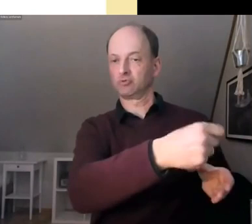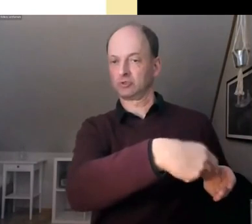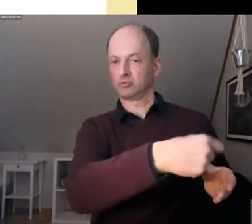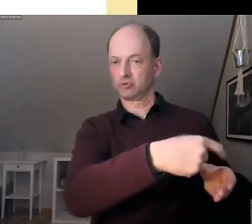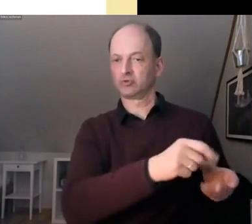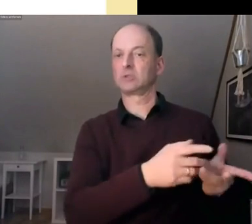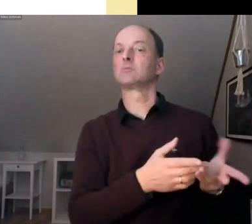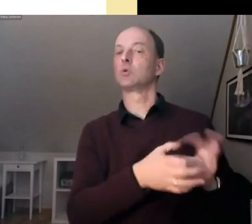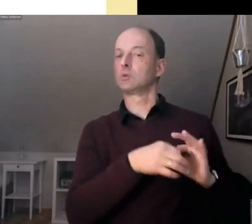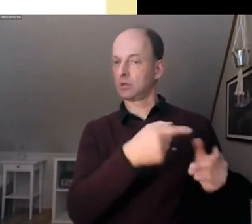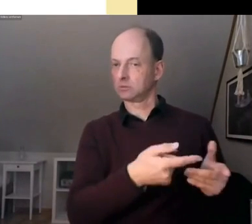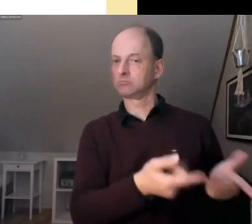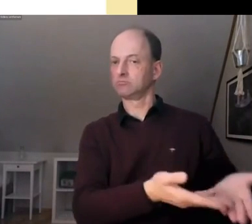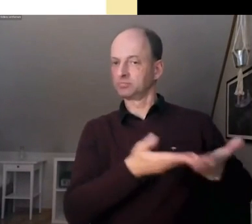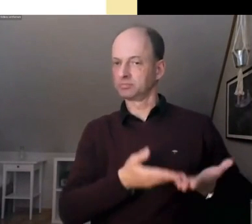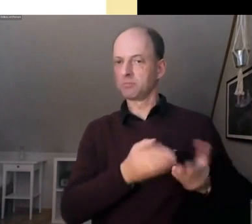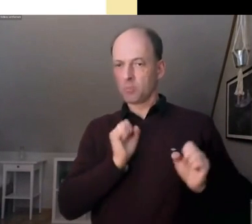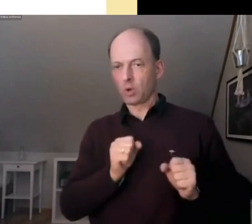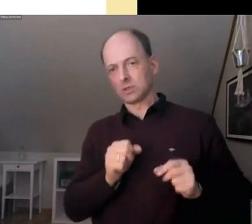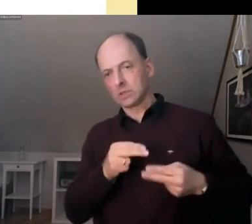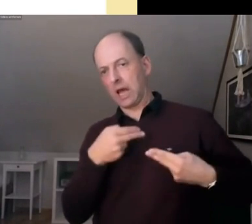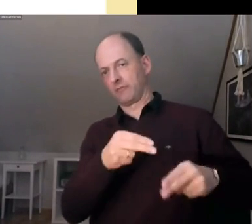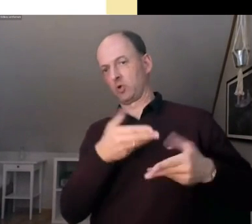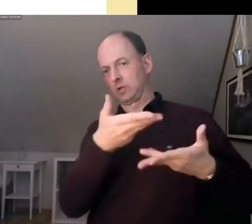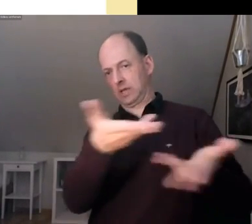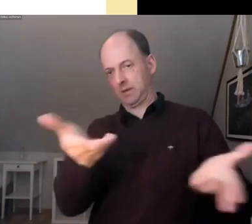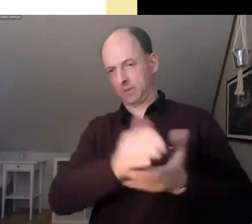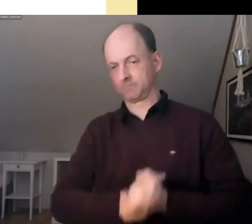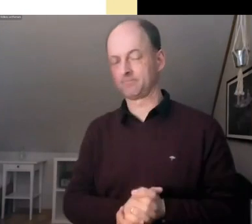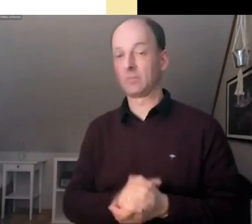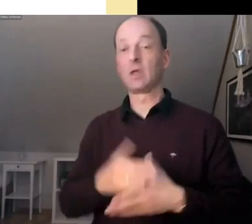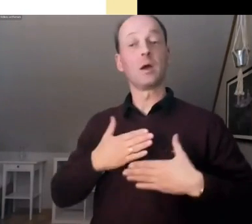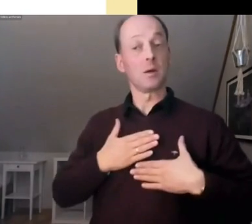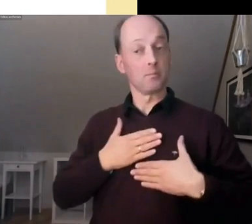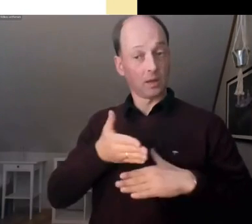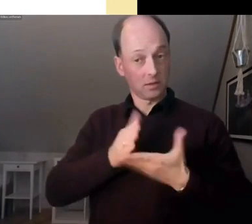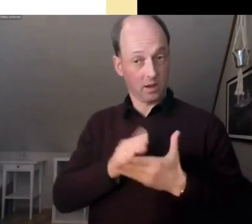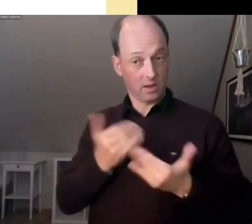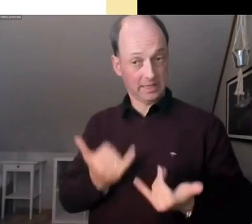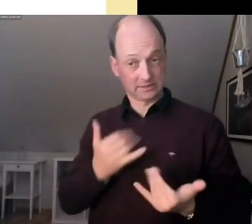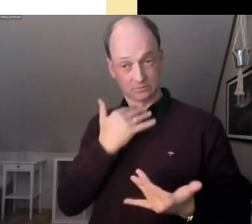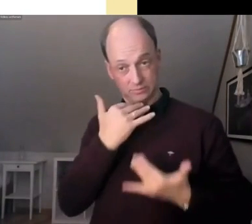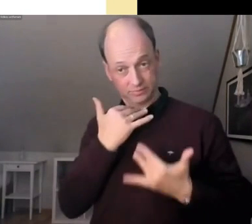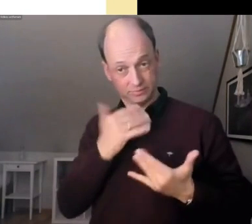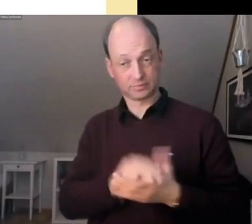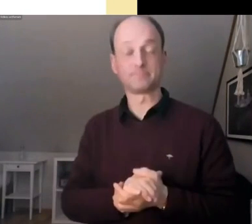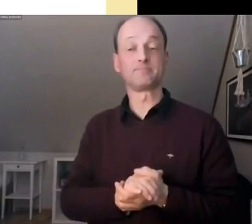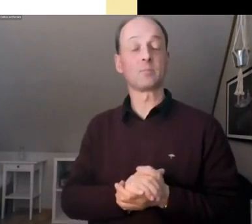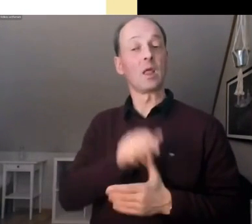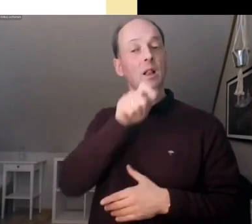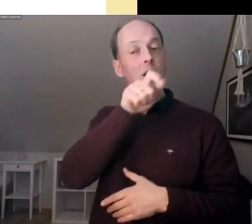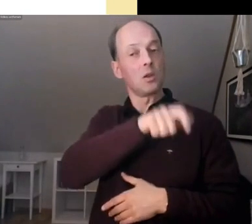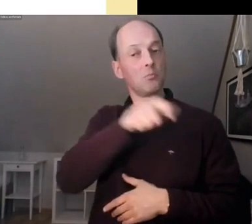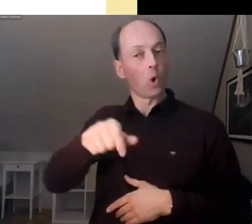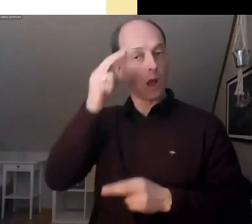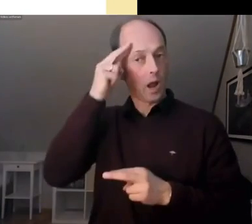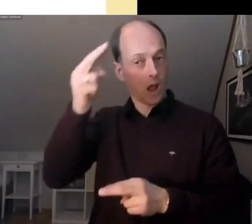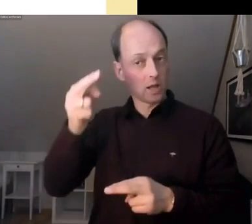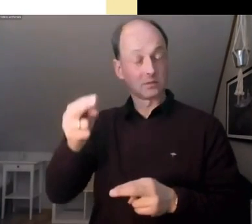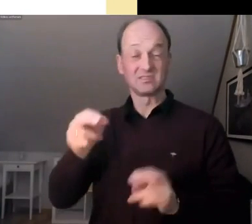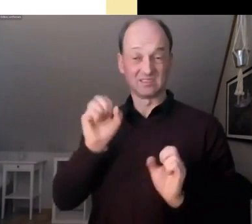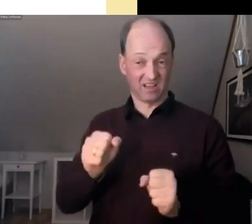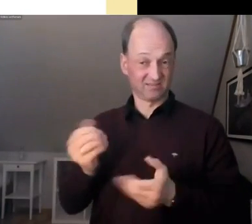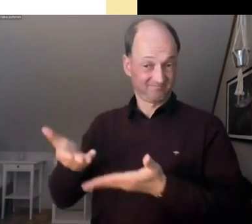bestmöglich zu beantworten. In meinem Teil gehe ich jetzt zum ersten darauf ein, warum BürgerInnenräte Veränderungen bringen